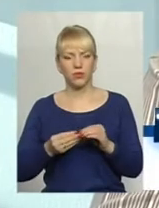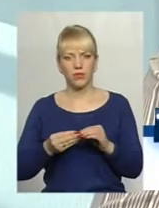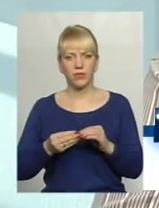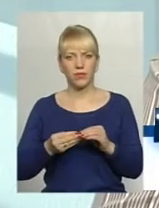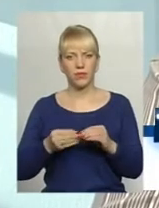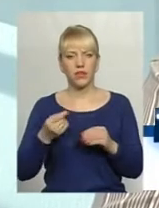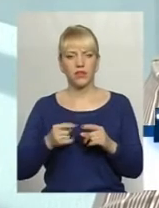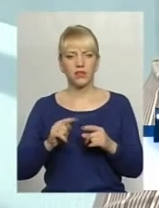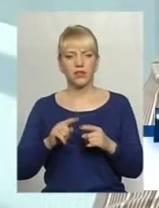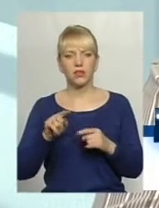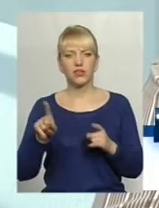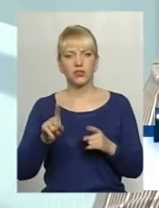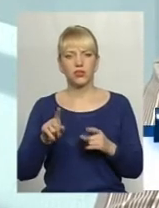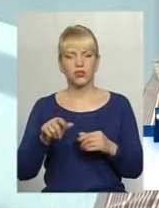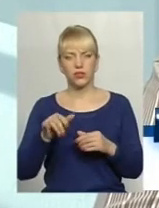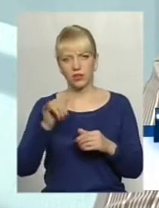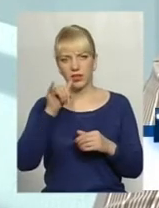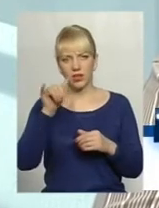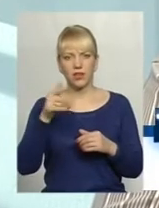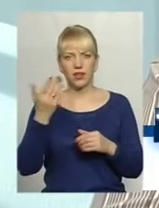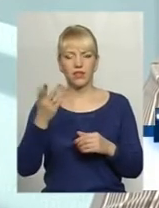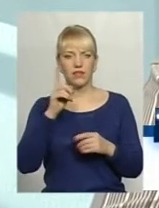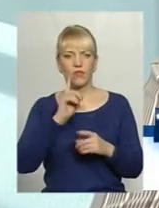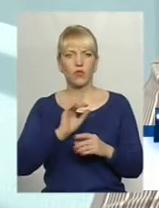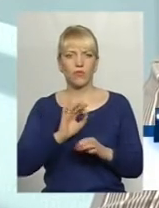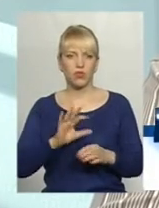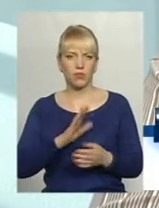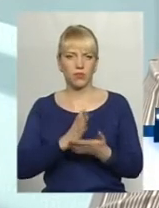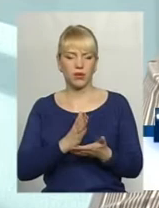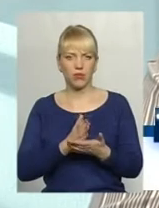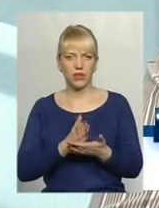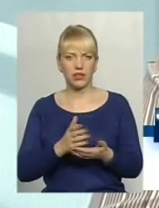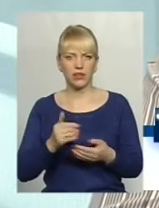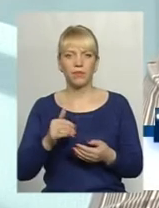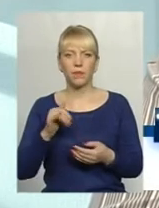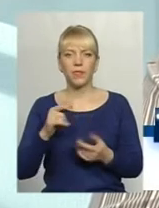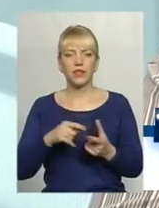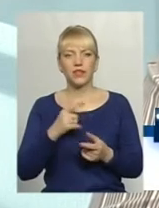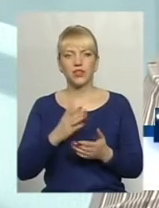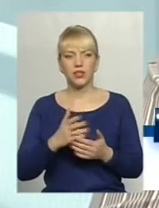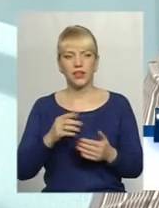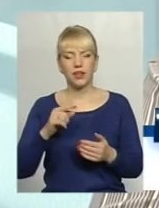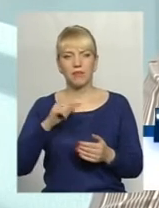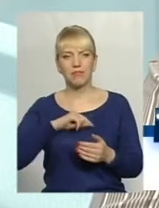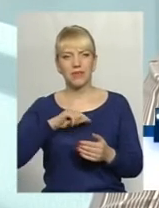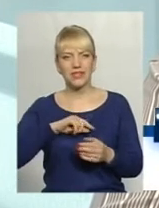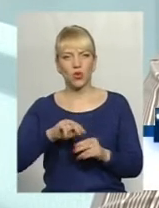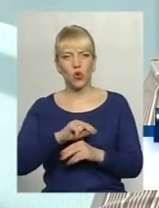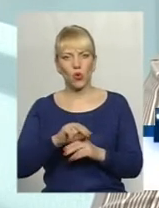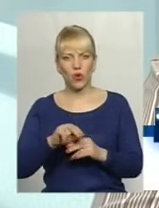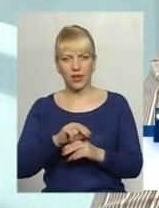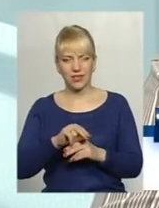це те, що не дає їх бути в комфорті, скажемо так. Чи існує психокорекція, насамперед,